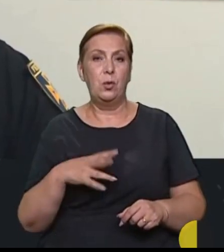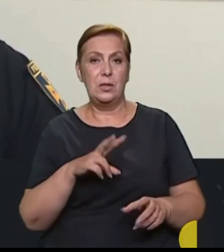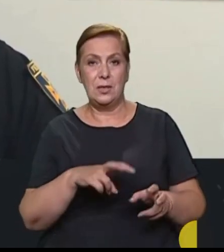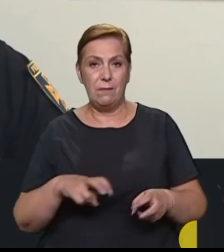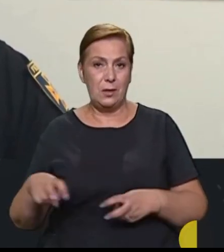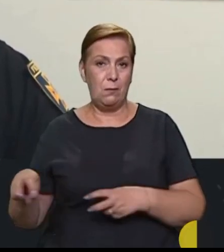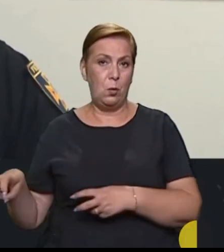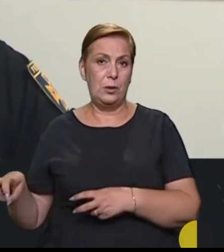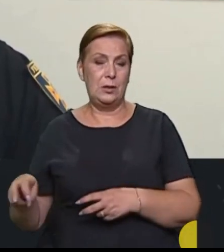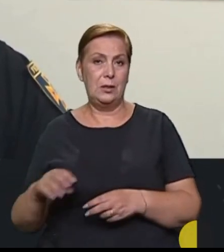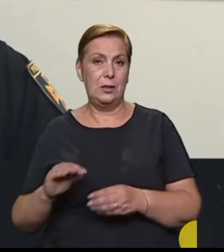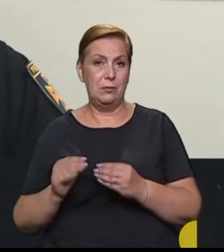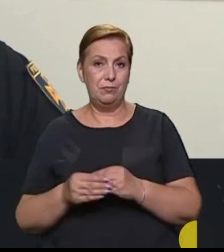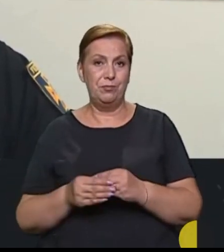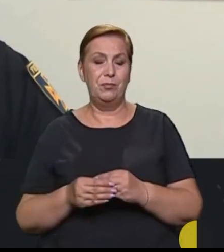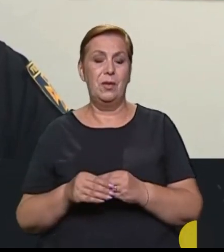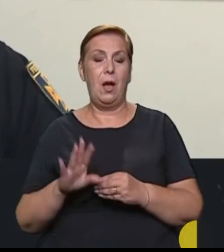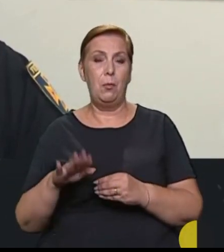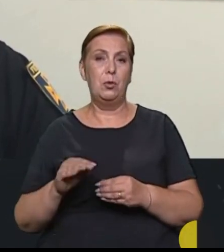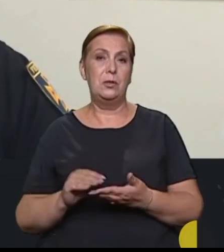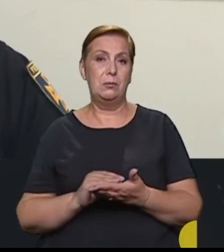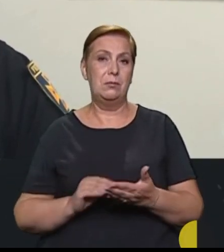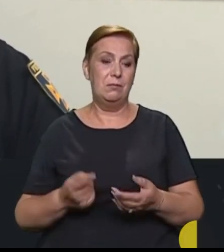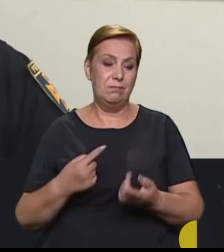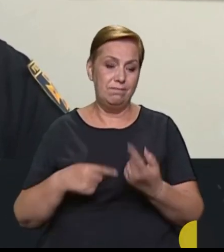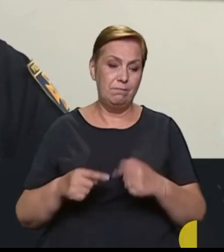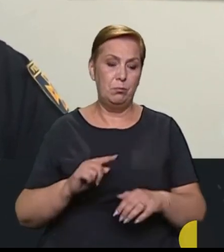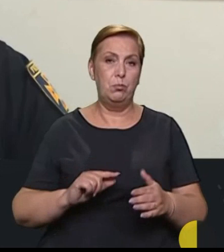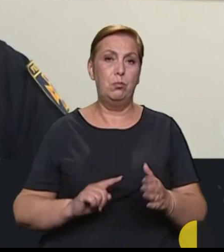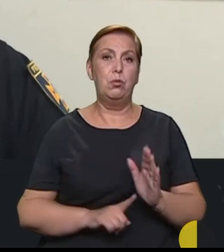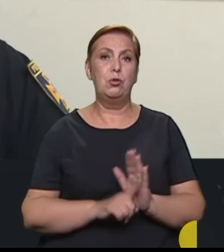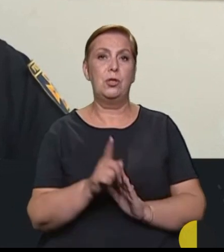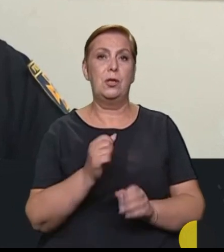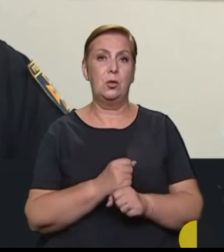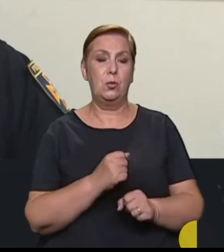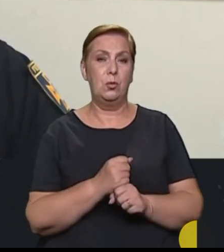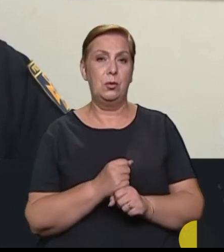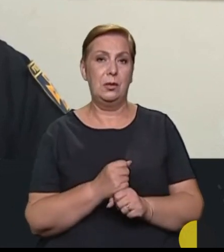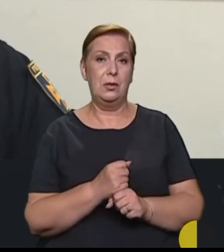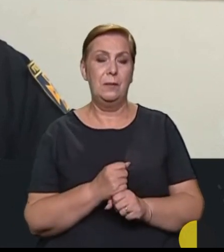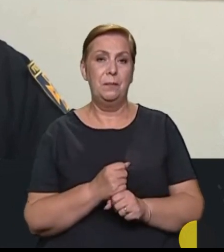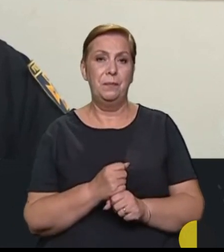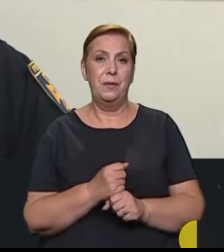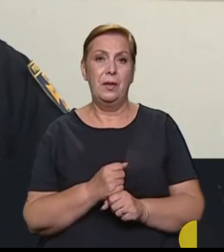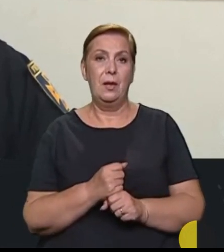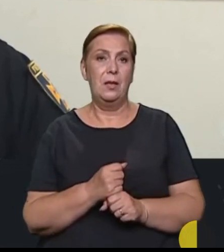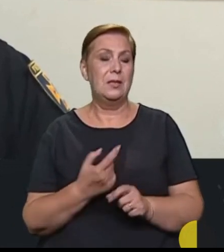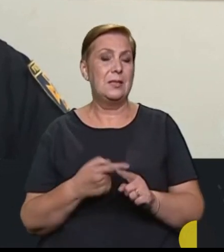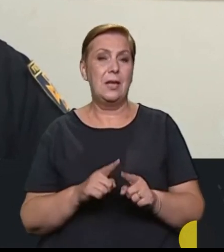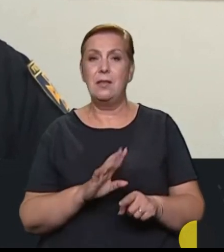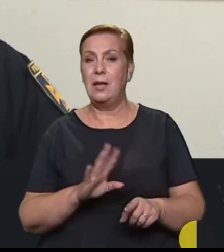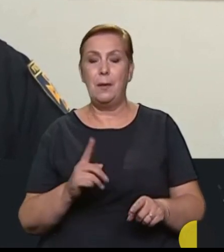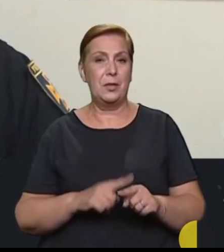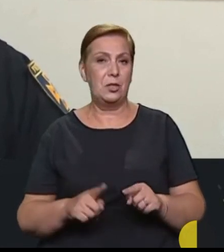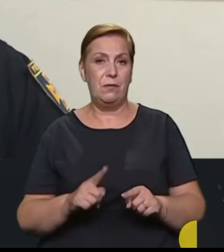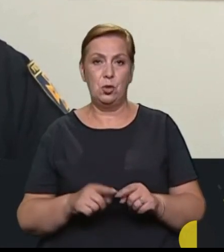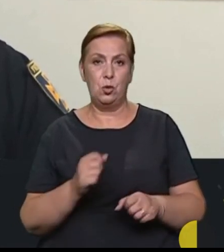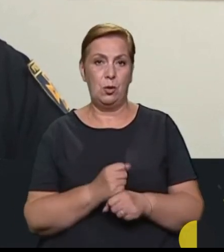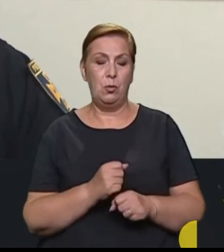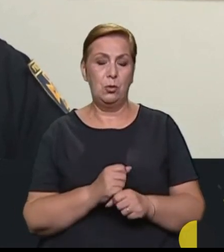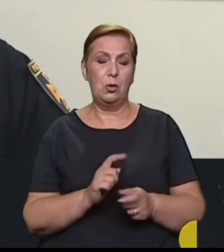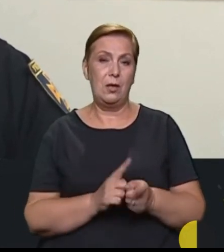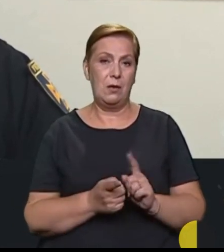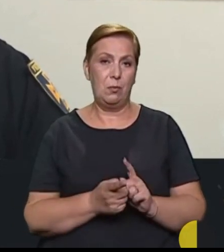і потім знову починати роботи. Це, на жаль, не пришвидшує точні роботи